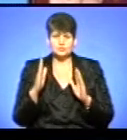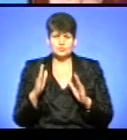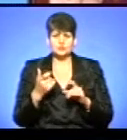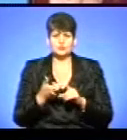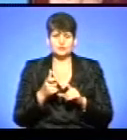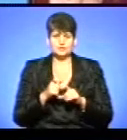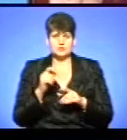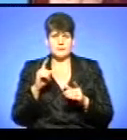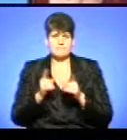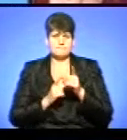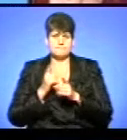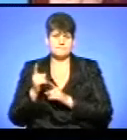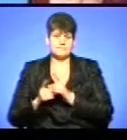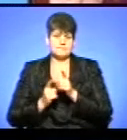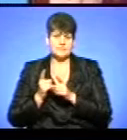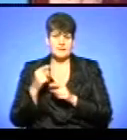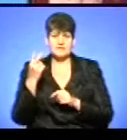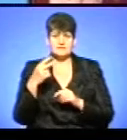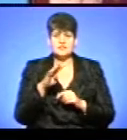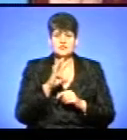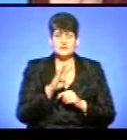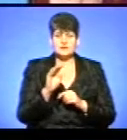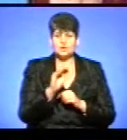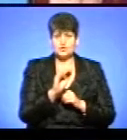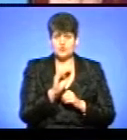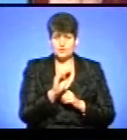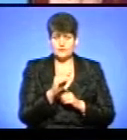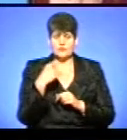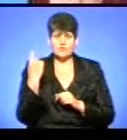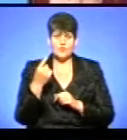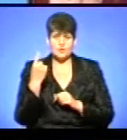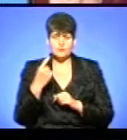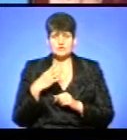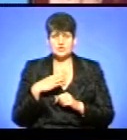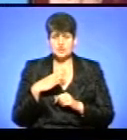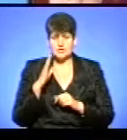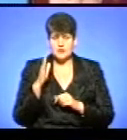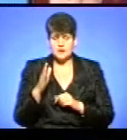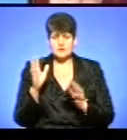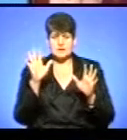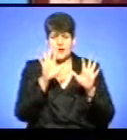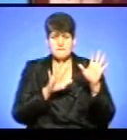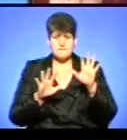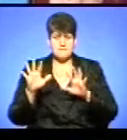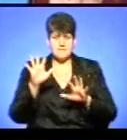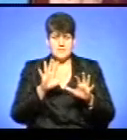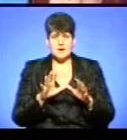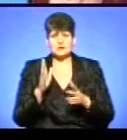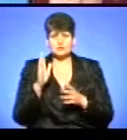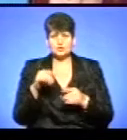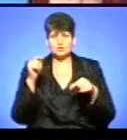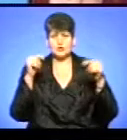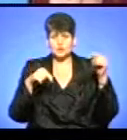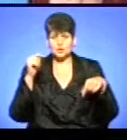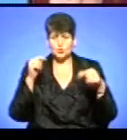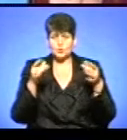нестійкими та несприятливими. 24 жовтня по області очікується хмарна погода. Часом прийде дощ